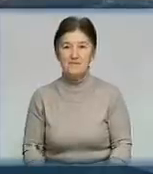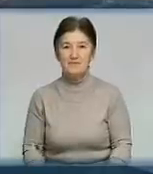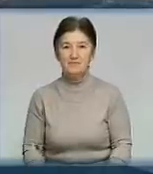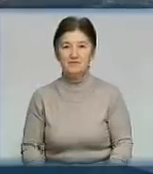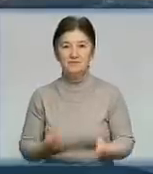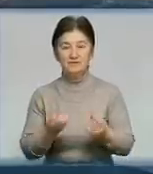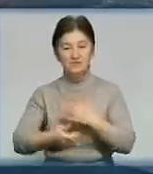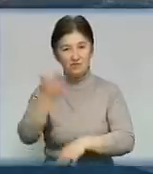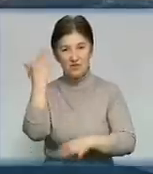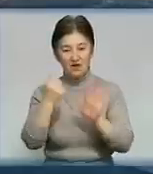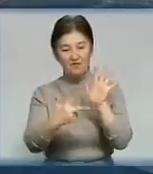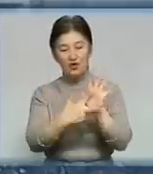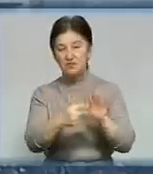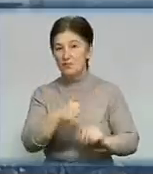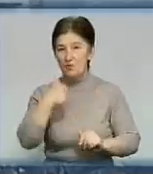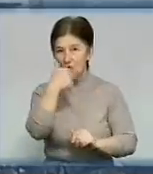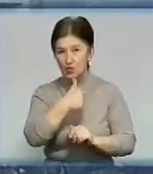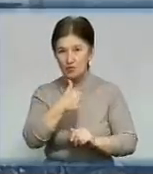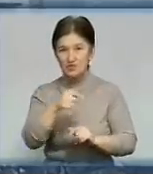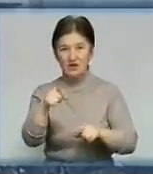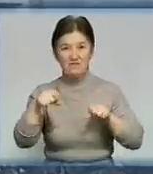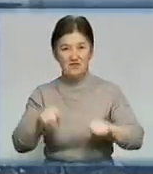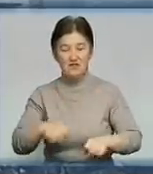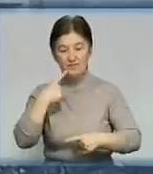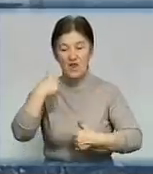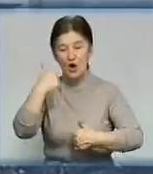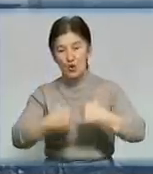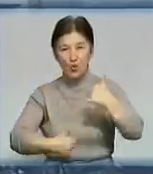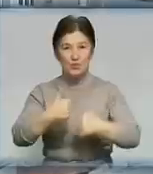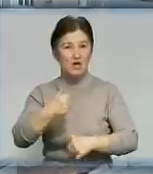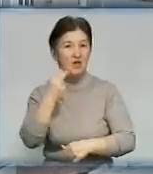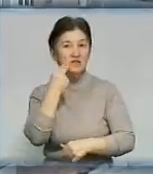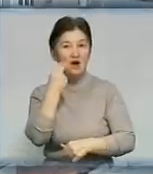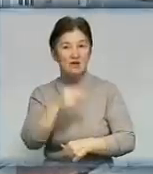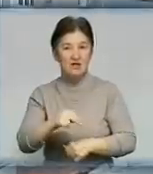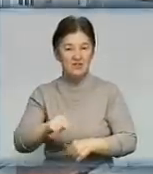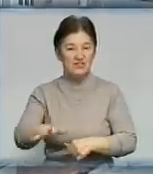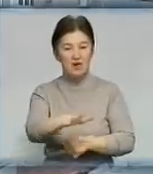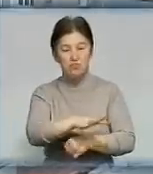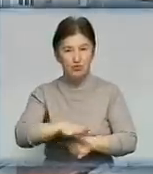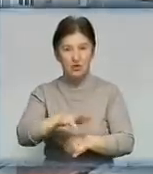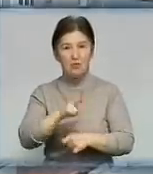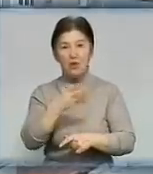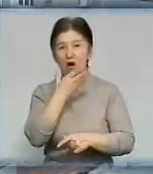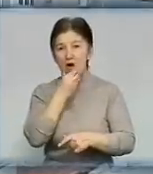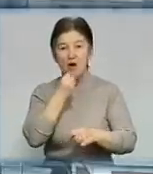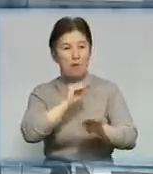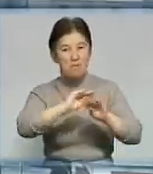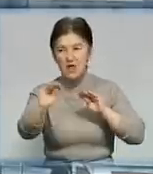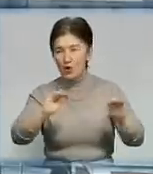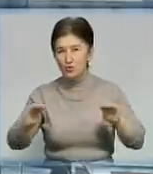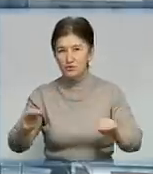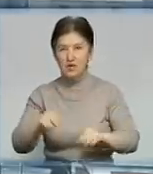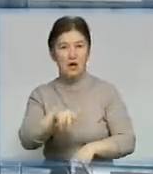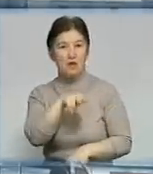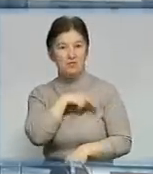Ще у 2008 році обласна влада започаткувала конкурс на кращий населений пункт Кіровоградської області по благоустрою. Він передбачає